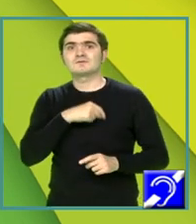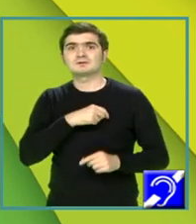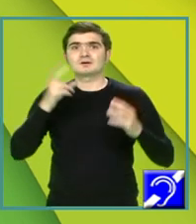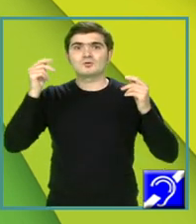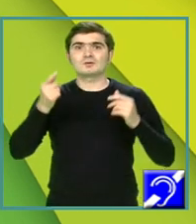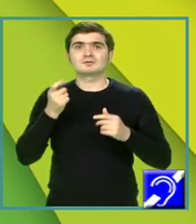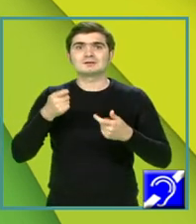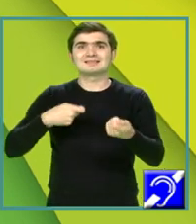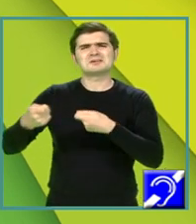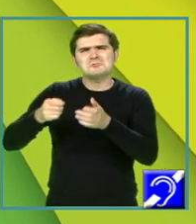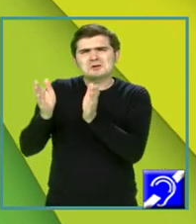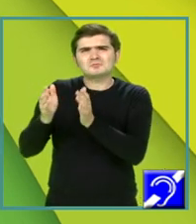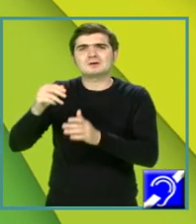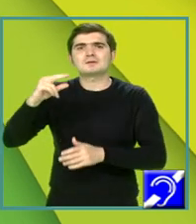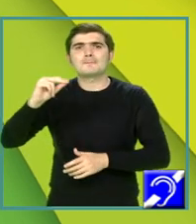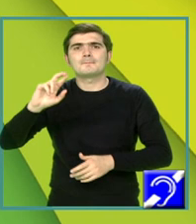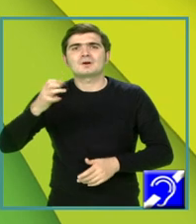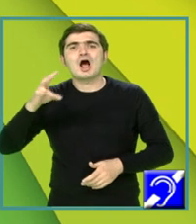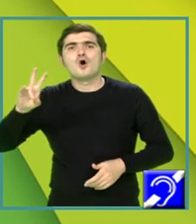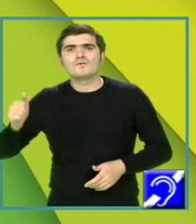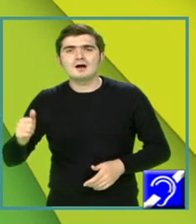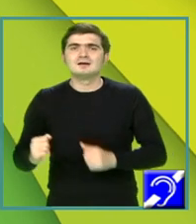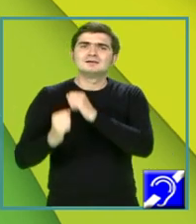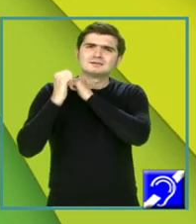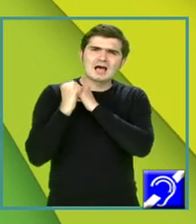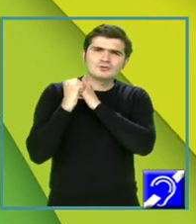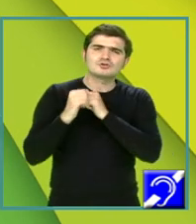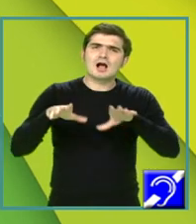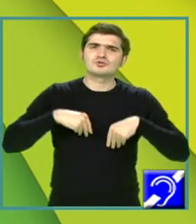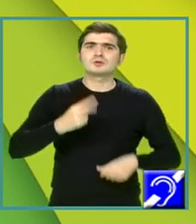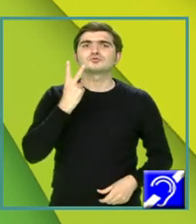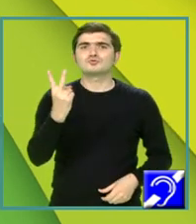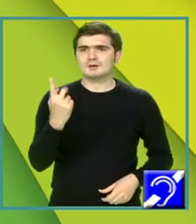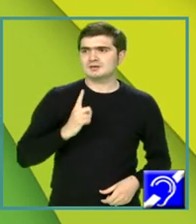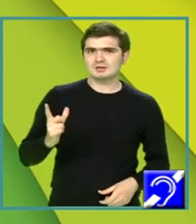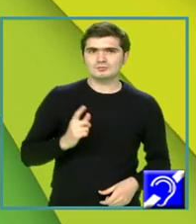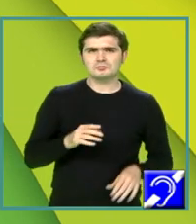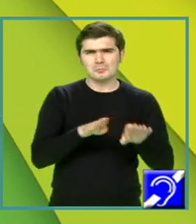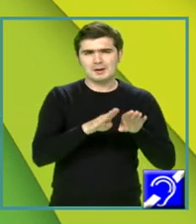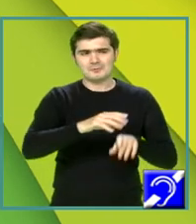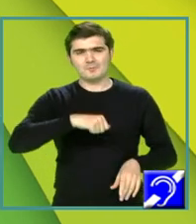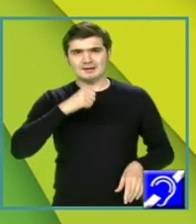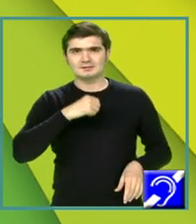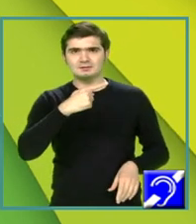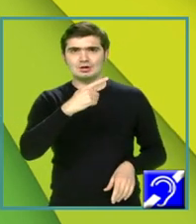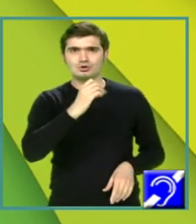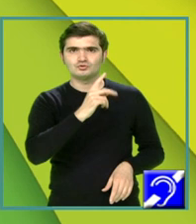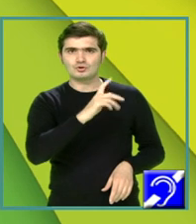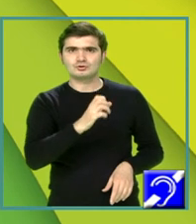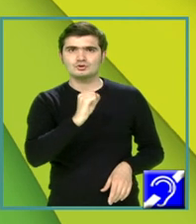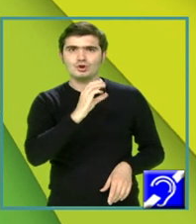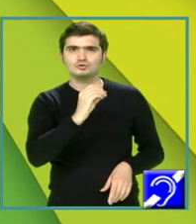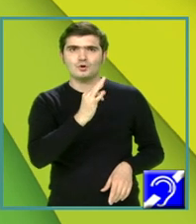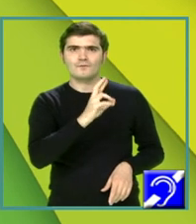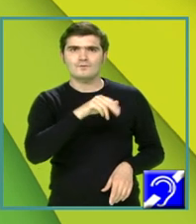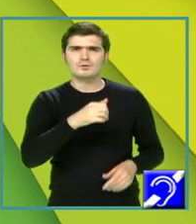Târgulețul de pe Prahova. În sărcinarea, au acceptat-o doi dintre noi. Colegul mai tânăr, George Sofronie, care